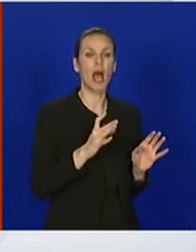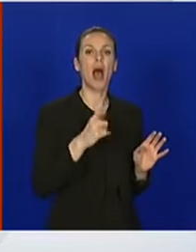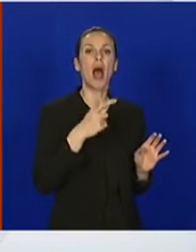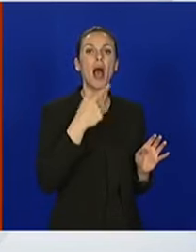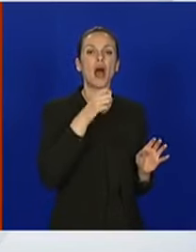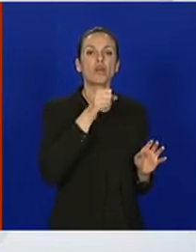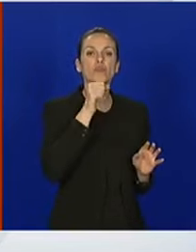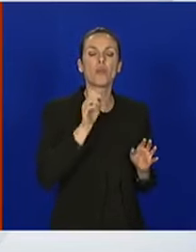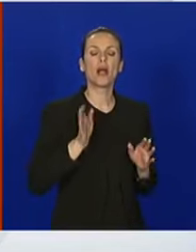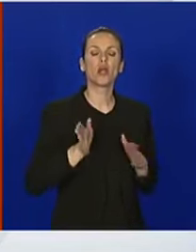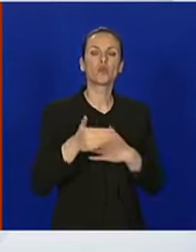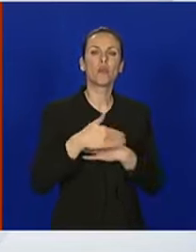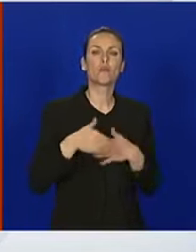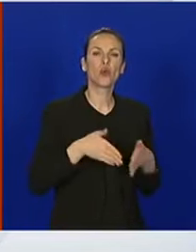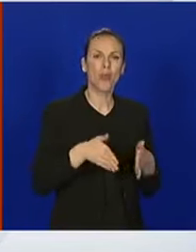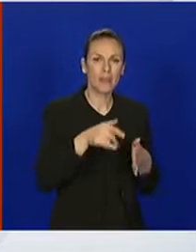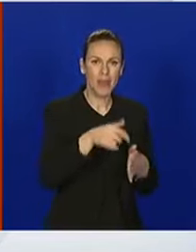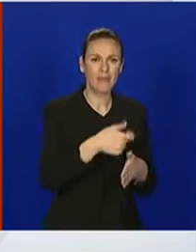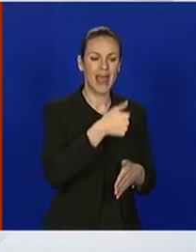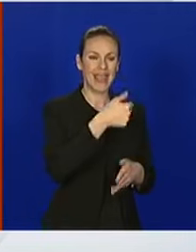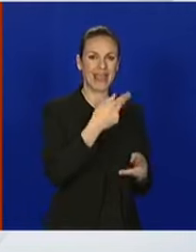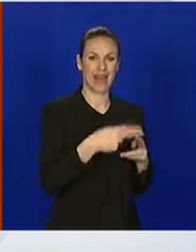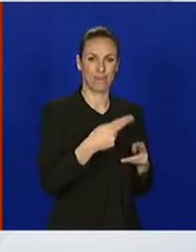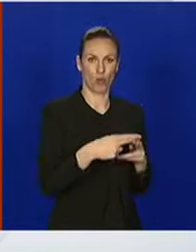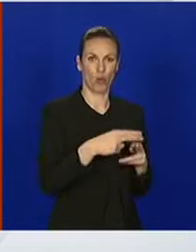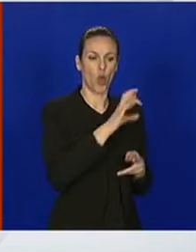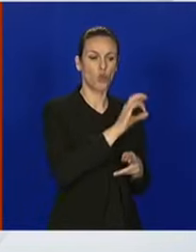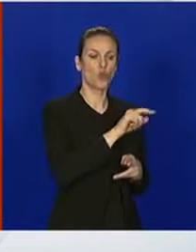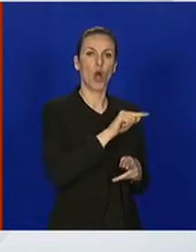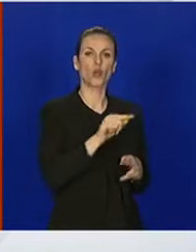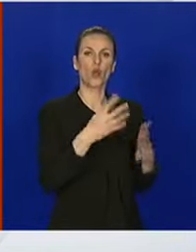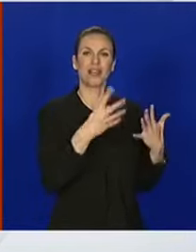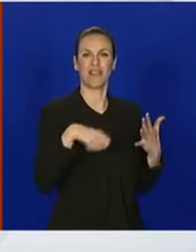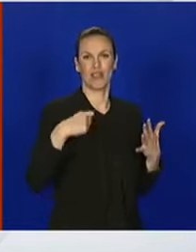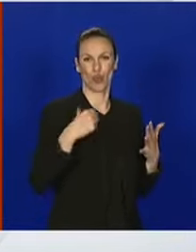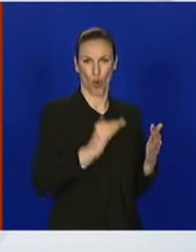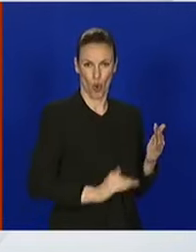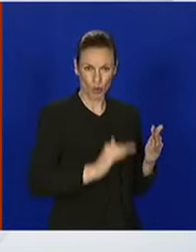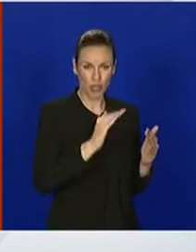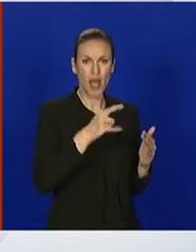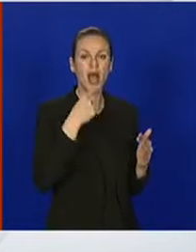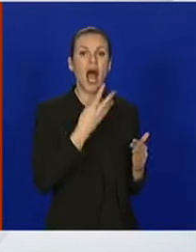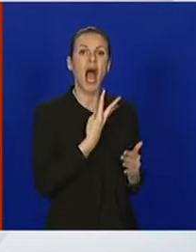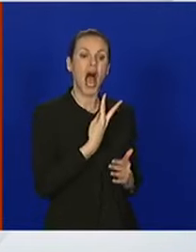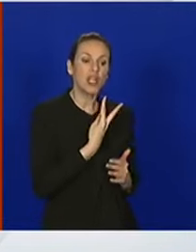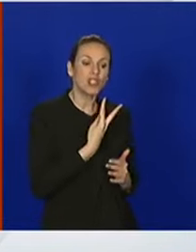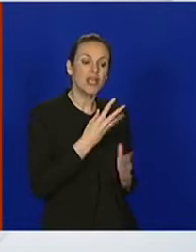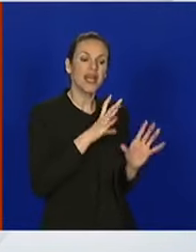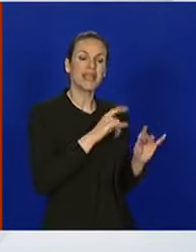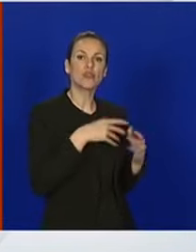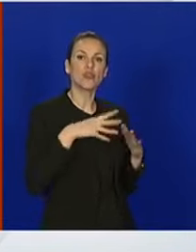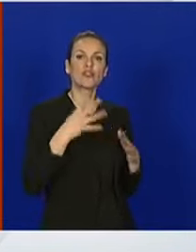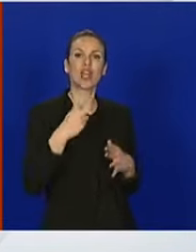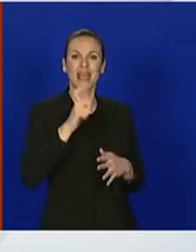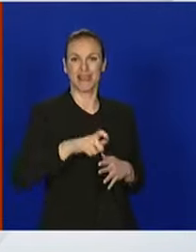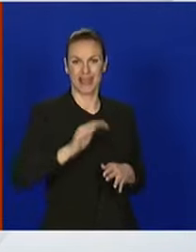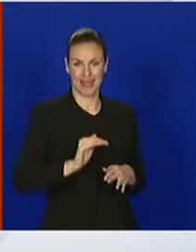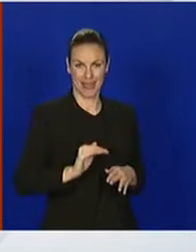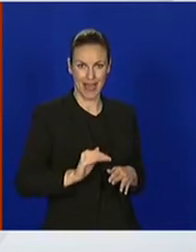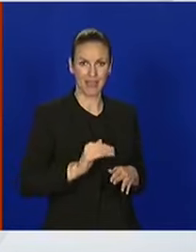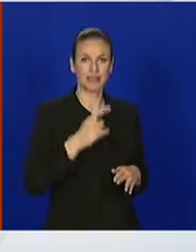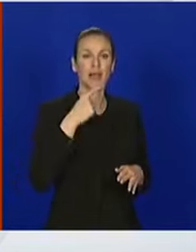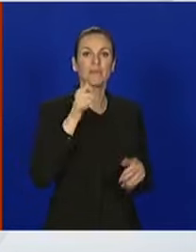Dubrovačko-Neretvanska, jedan oboljeli od 0 do 9 godina, četvero 10 do 19, Istarska